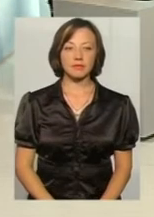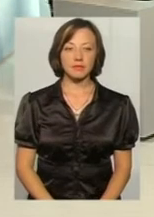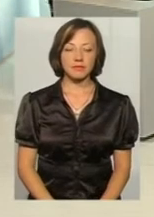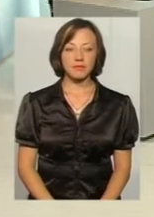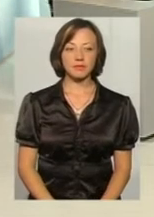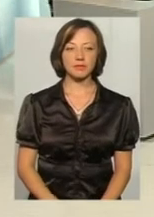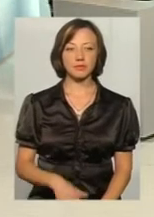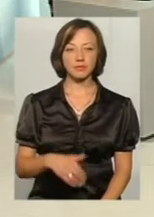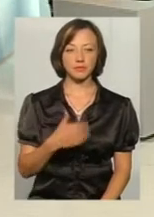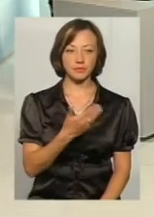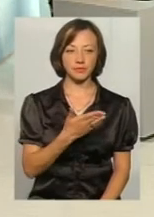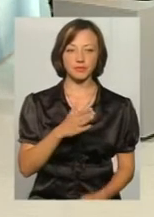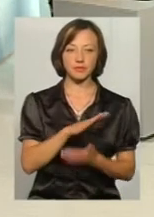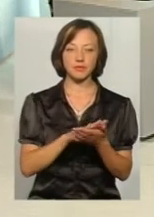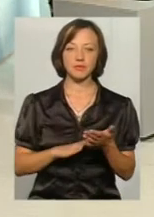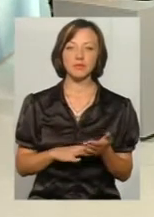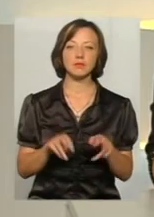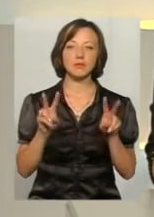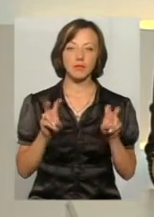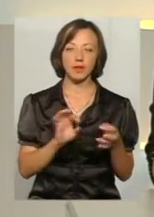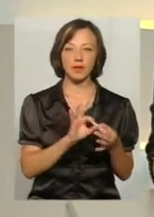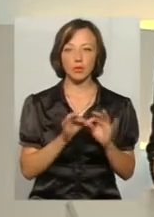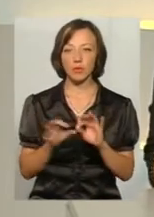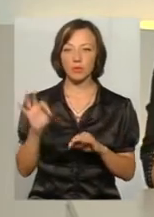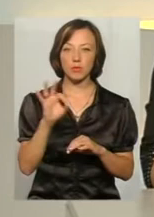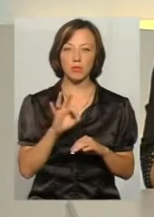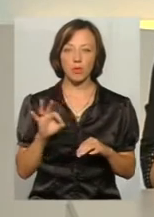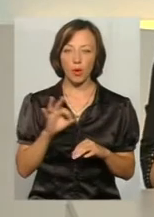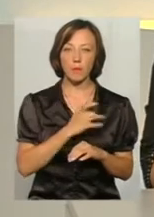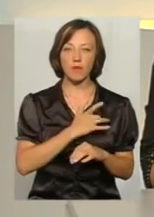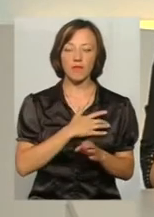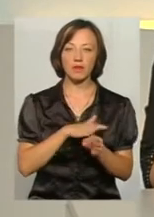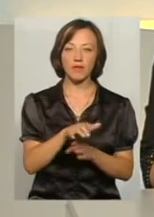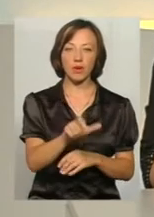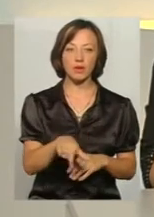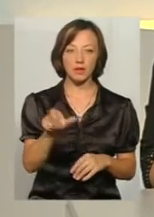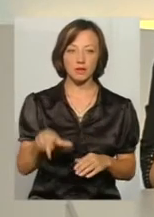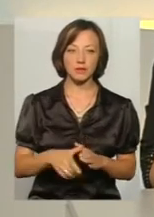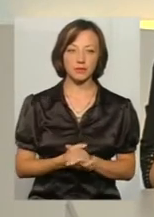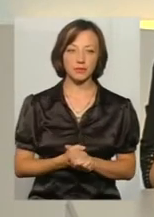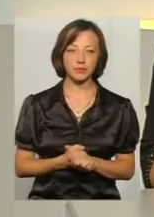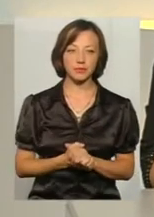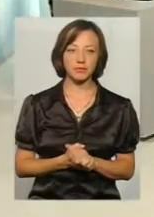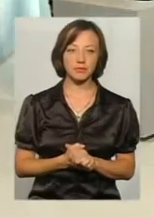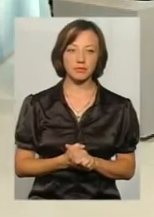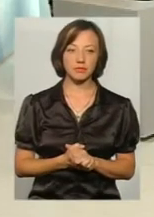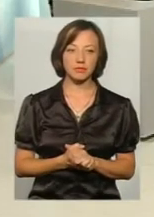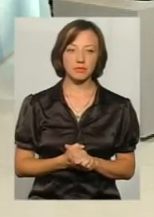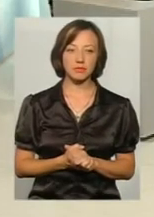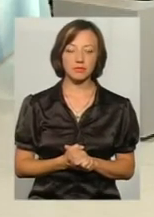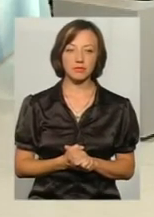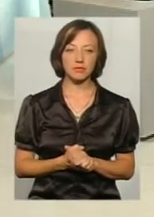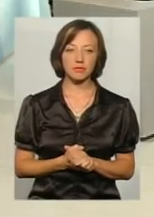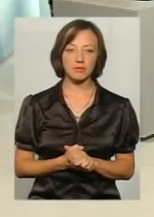хоче, щоб ви продовжили тему, отож, докладніше про інститут приватних виконавців. Дякую. Ну, як я